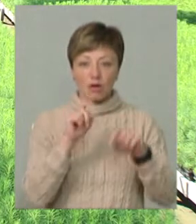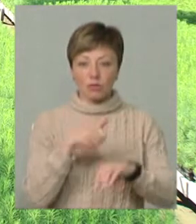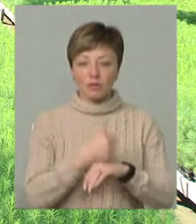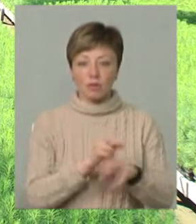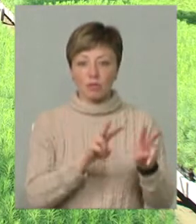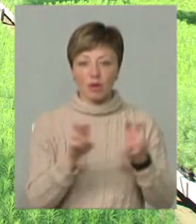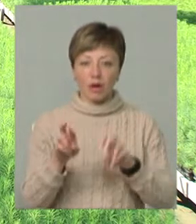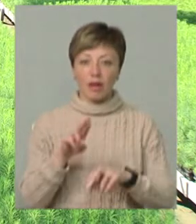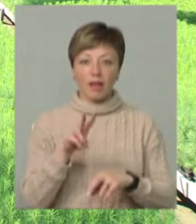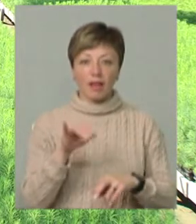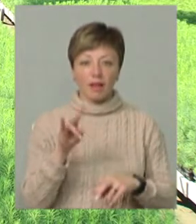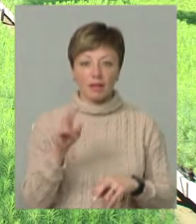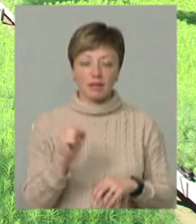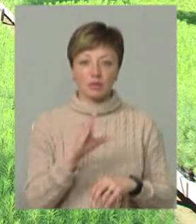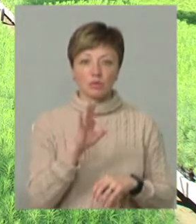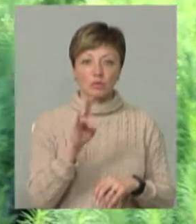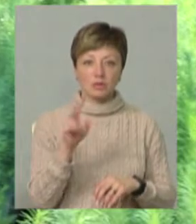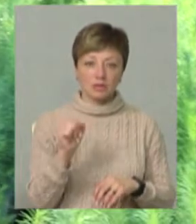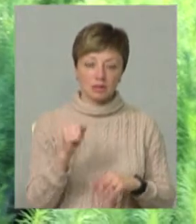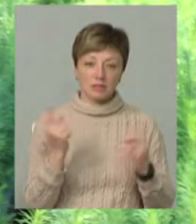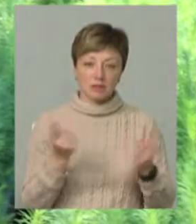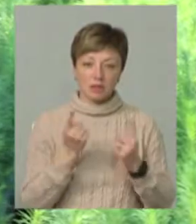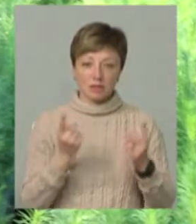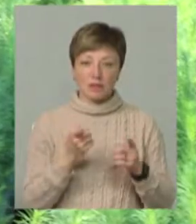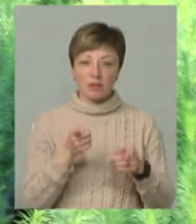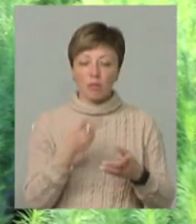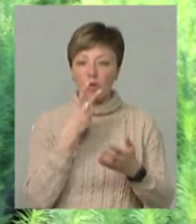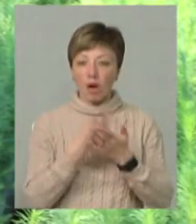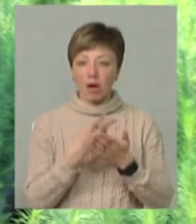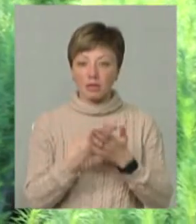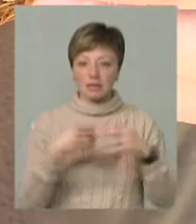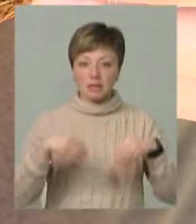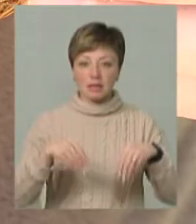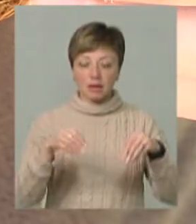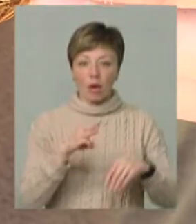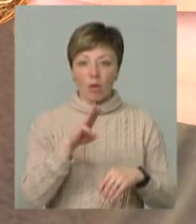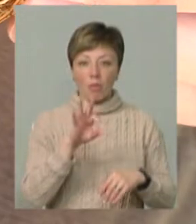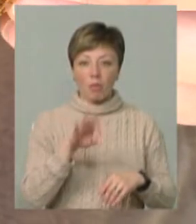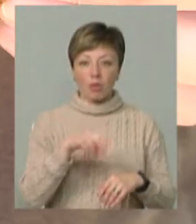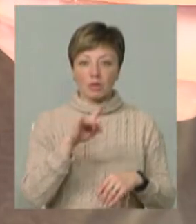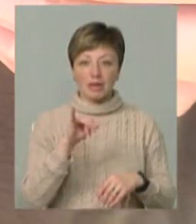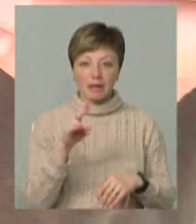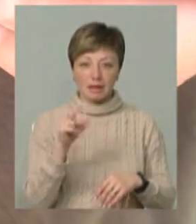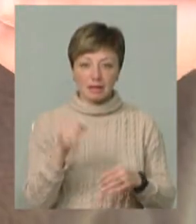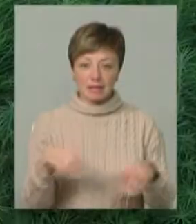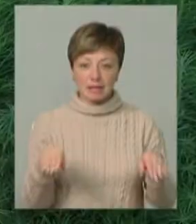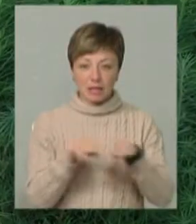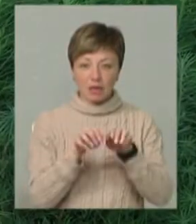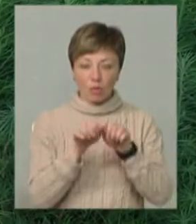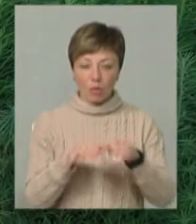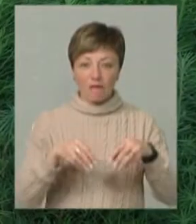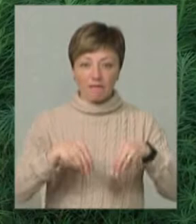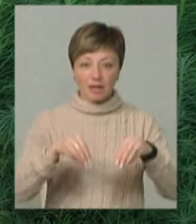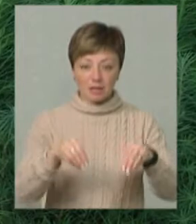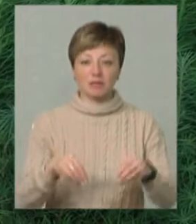породам, таким як ялина європейська, сосна звичайна. Олександр Веремій показує саджанець модрини із закритою кореневою системою. Після